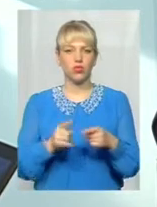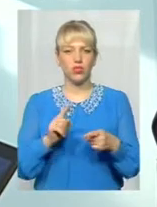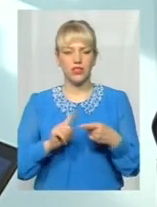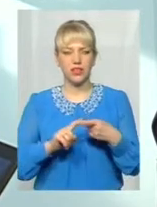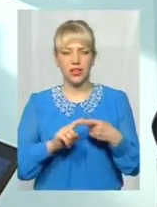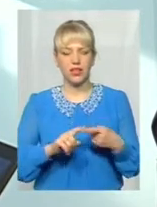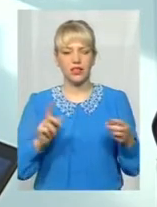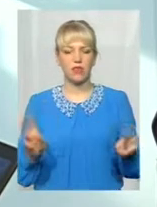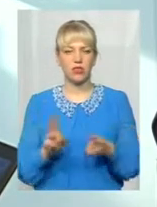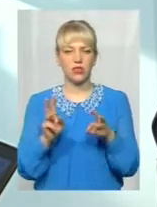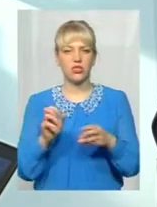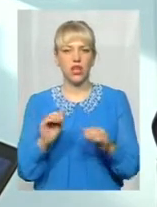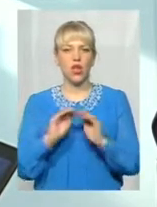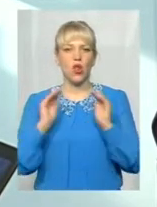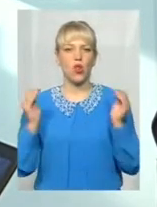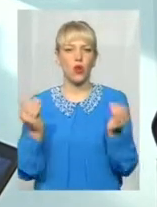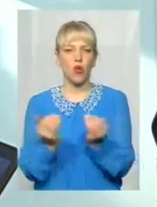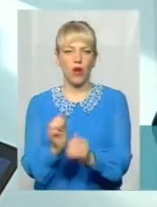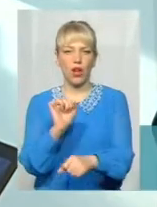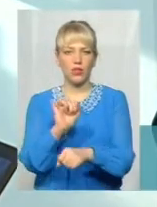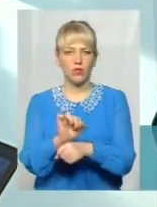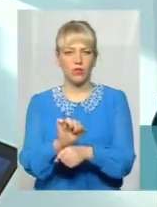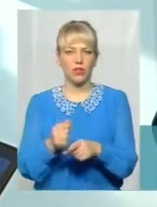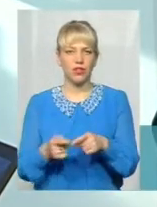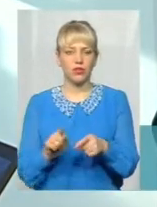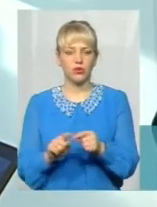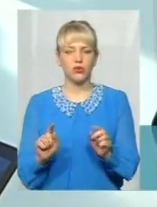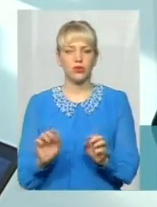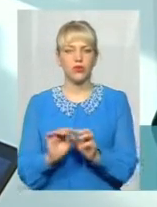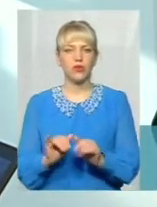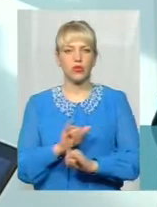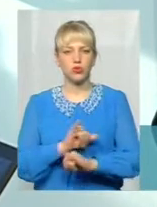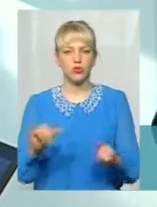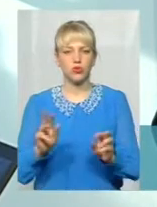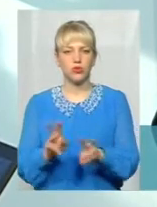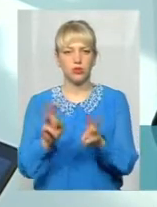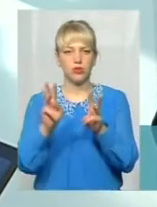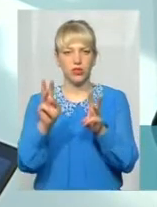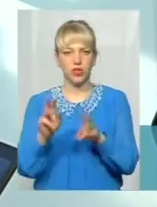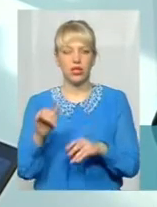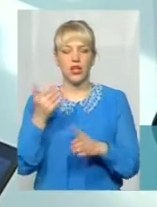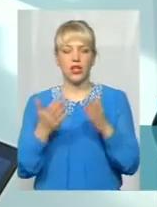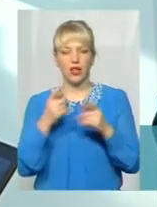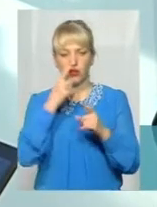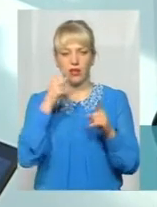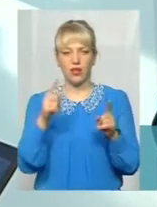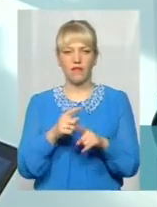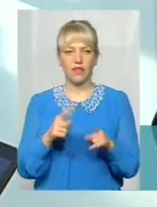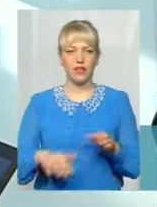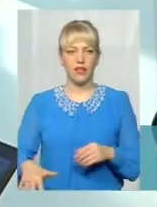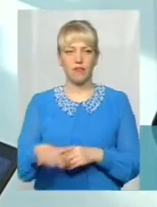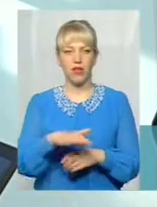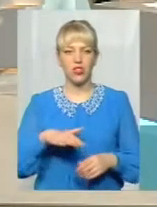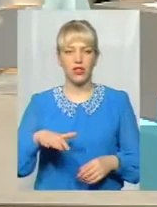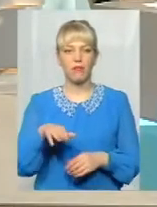фронті його розповсюдження. І іноді, якщо невеликий масштаб цієї пожежі, невелика площа,